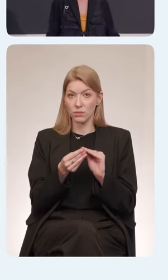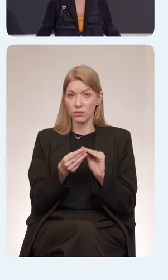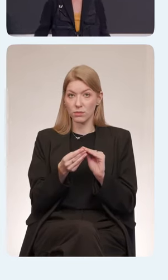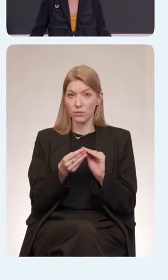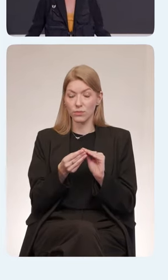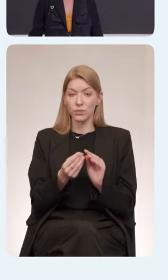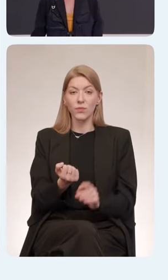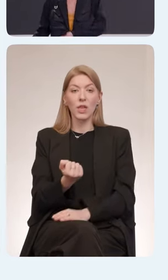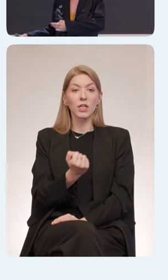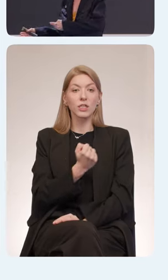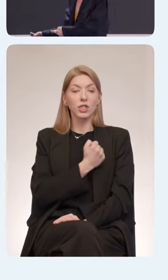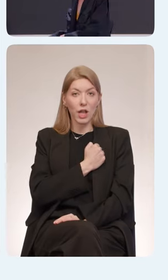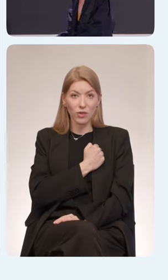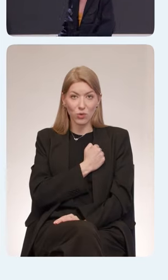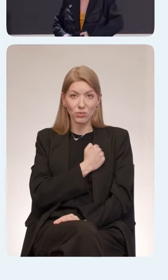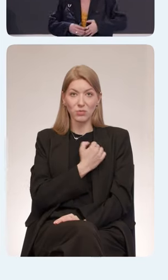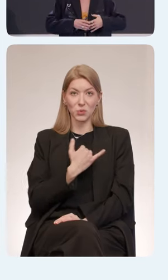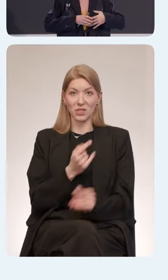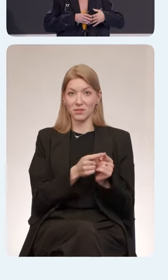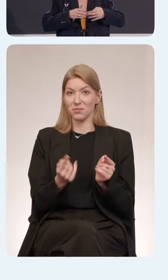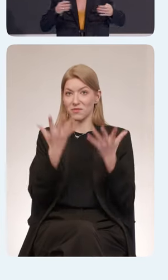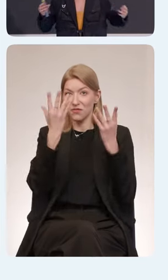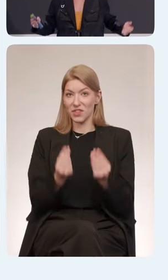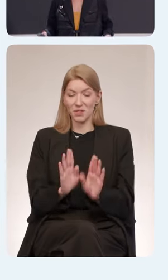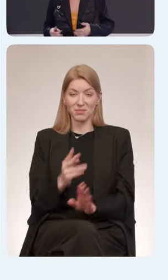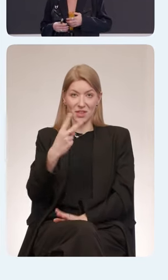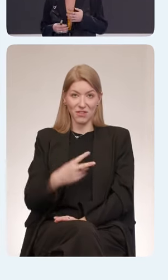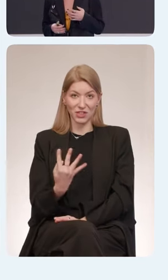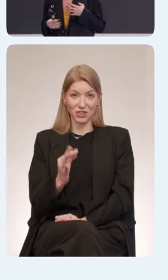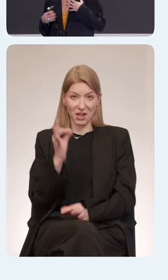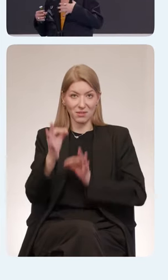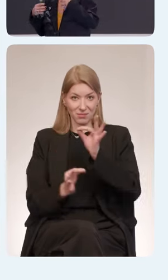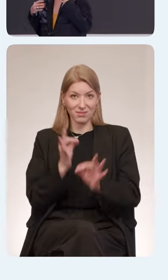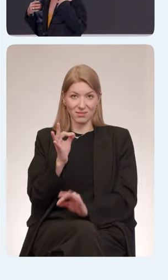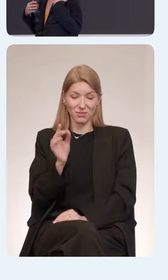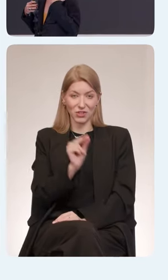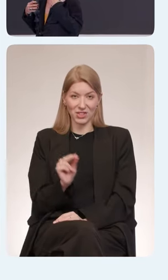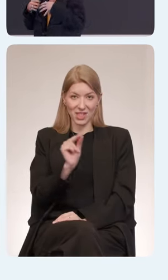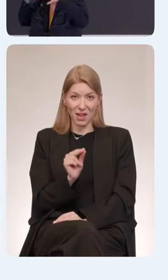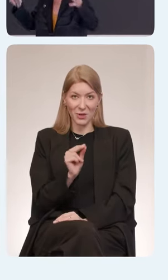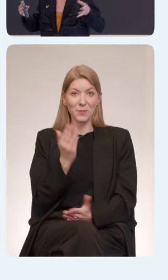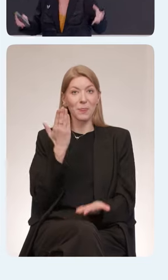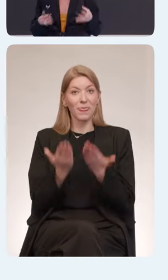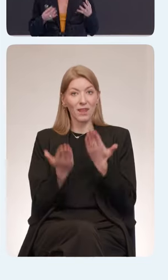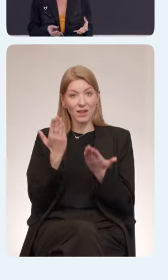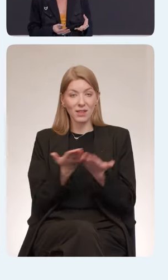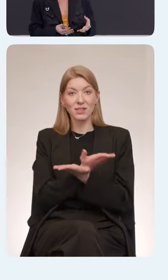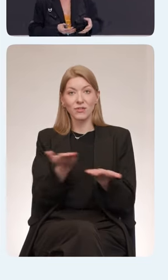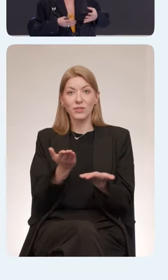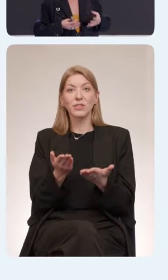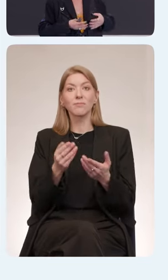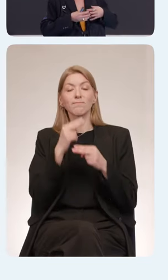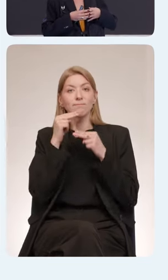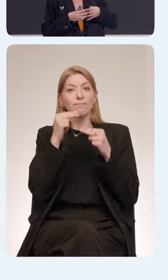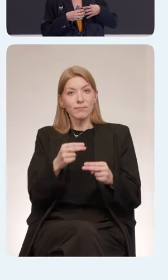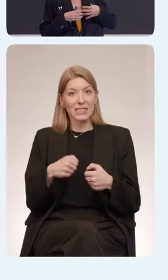К сожалению, в сутках 24 часа. И даже если вы не занимаетесь, даже если вы занимаетесь доступностью